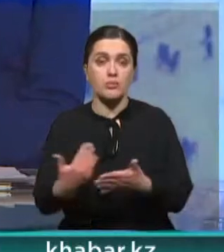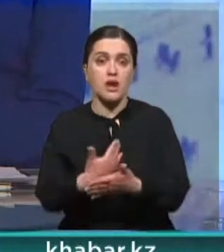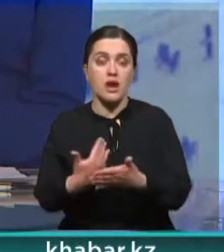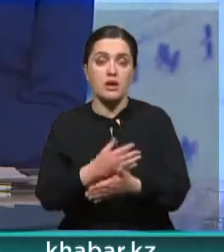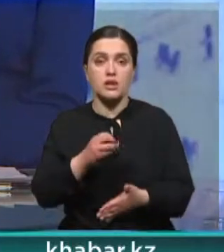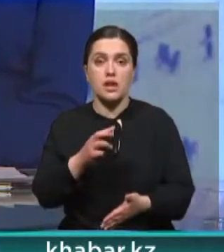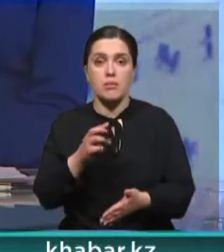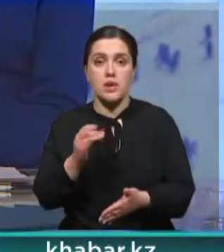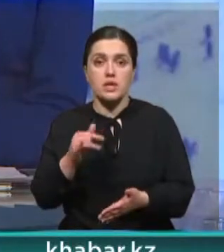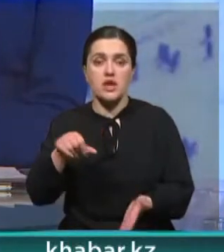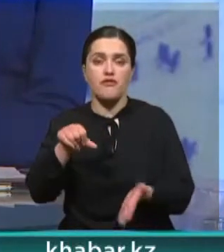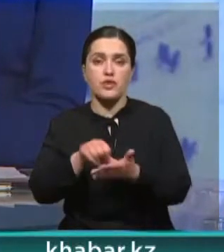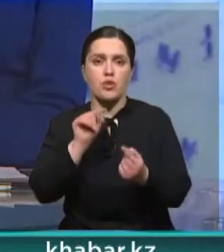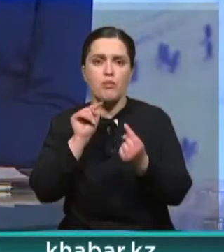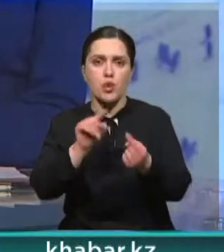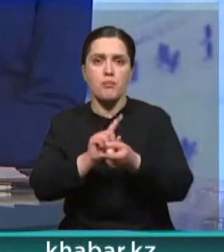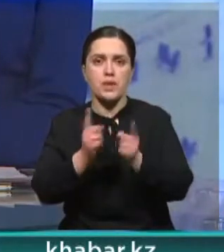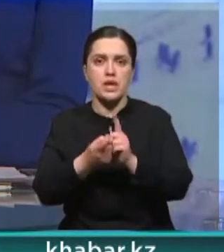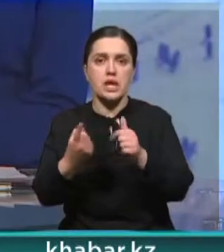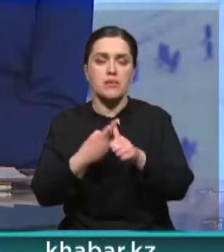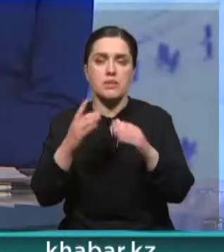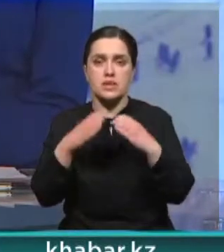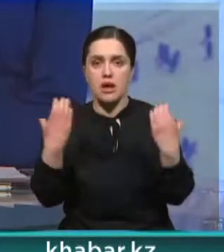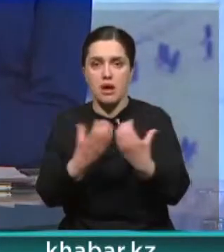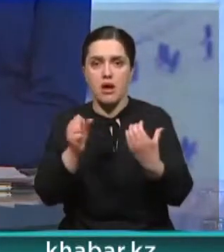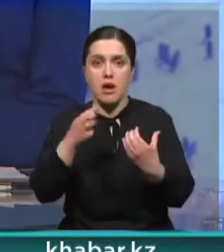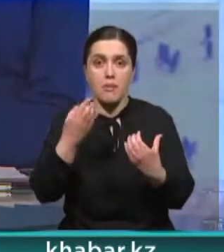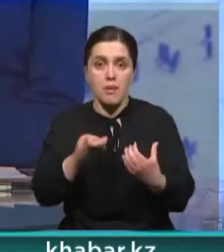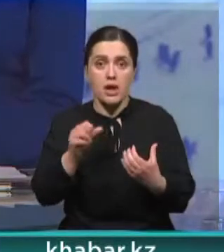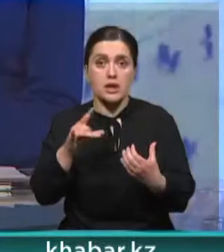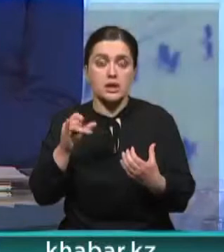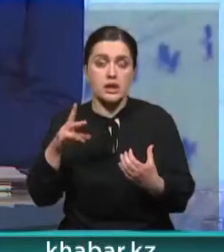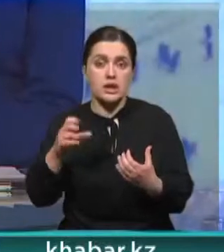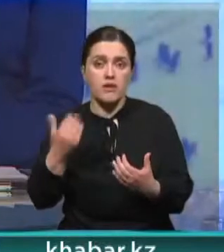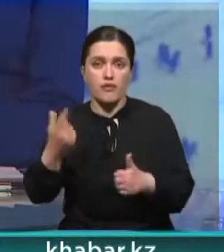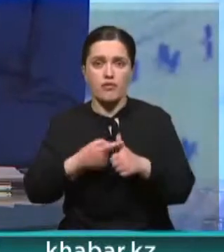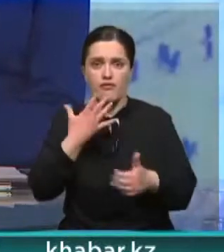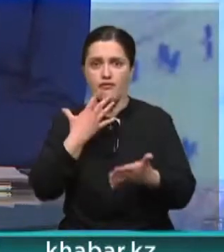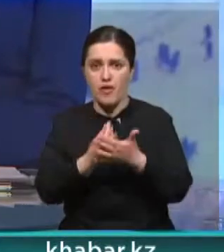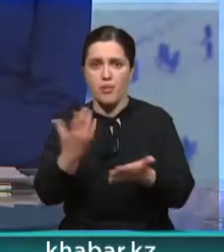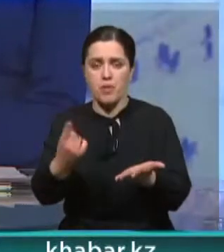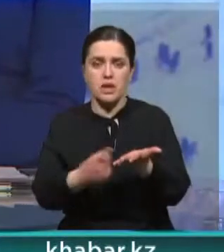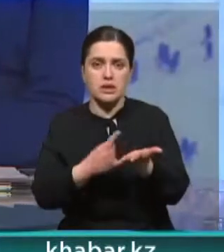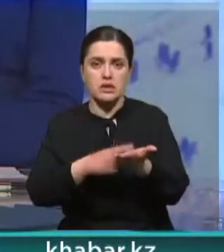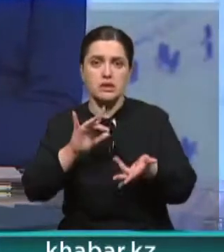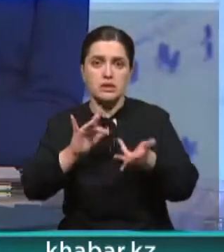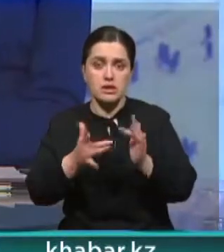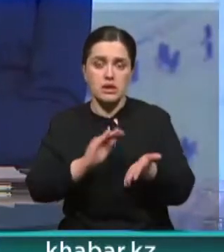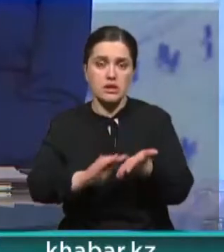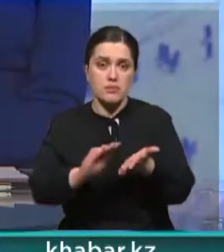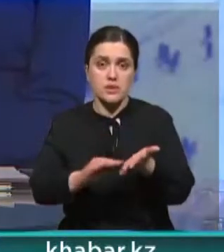Ельбасы выступил против переименования стадиона Абай-Арена в Семе и в свою честь. Об этом сегодня в своем твиттере написал его пресс-секретарь.